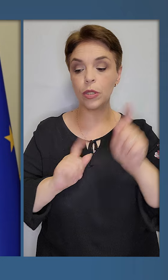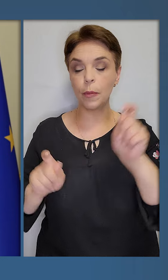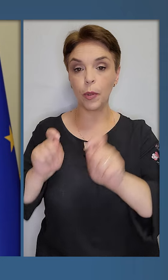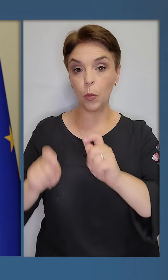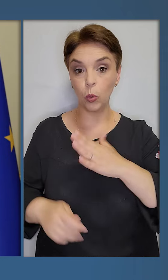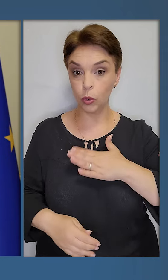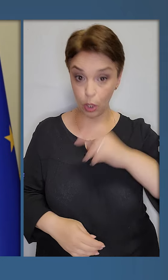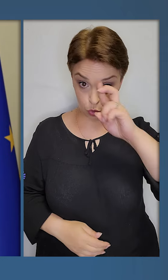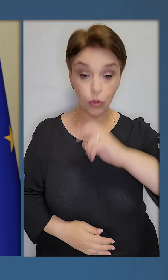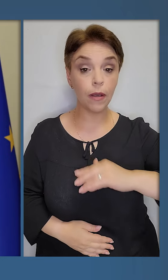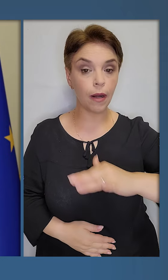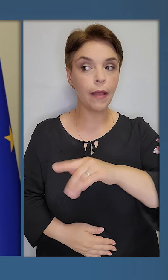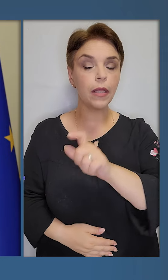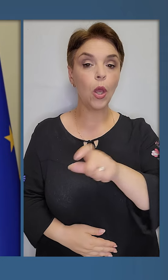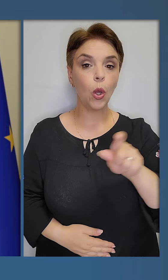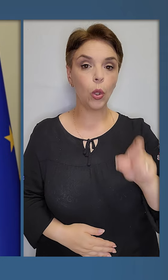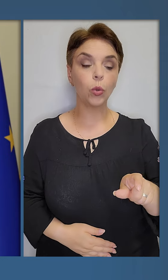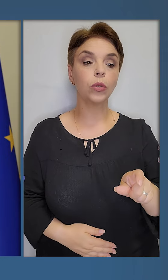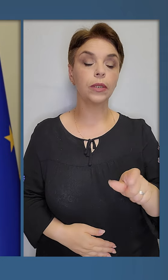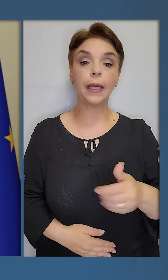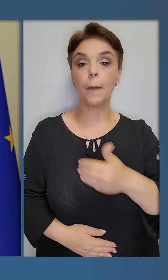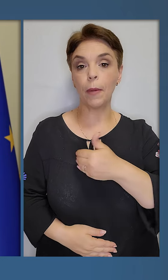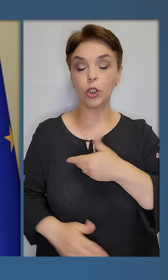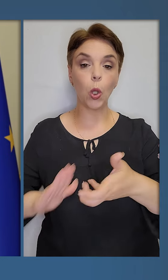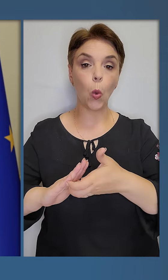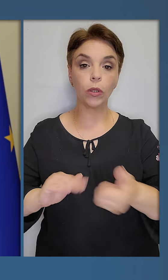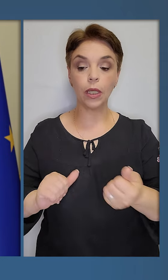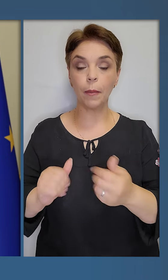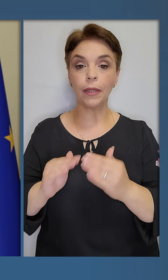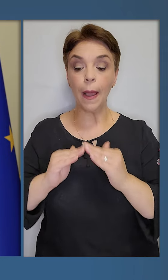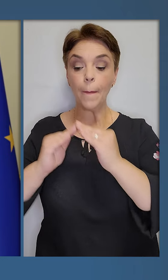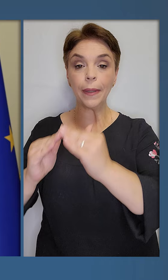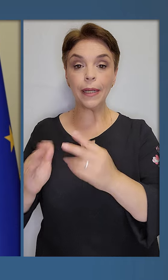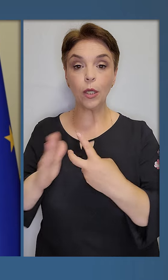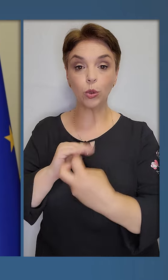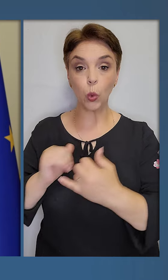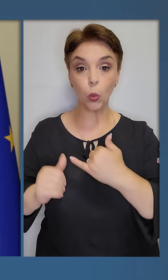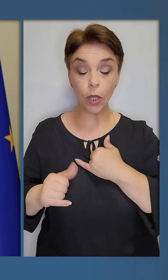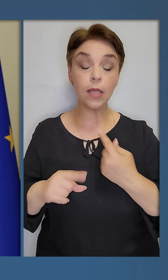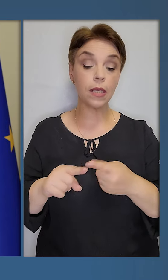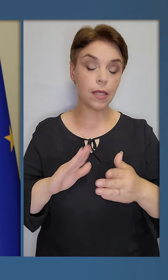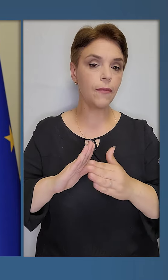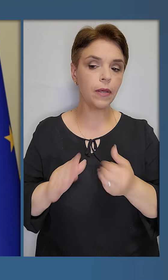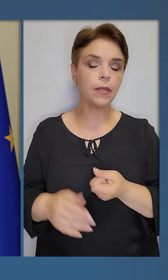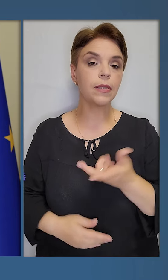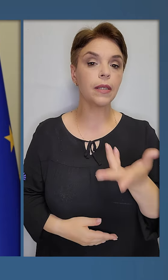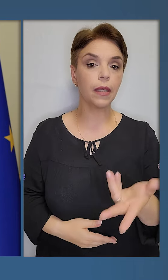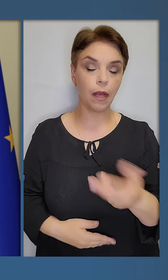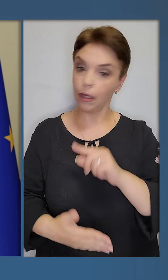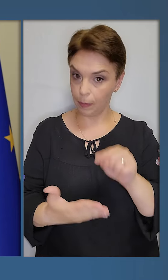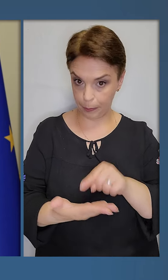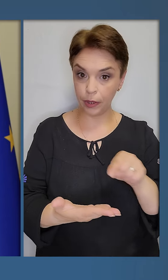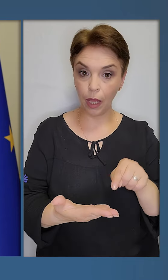прибуло і до нашої країни, люди бажали отримати прихисток у нас, і це викликало цілий ряд